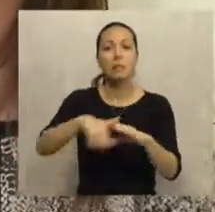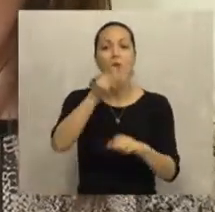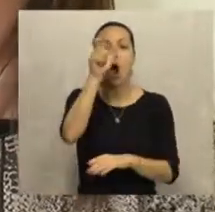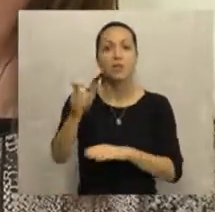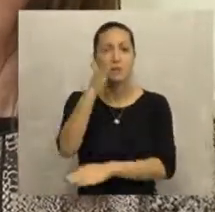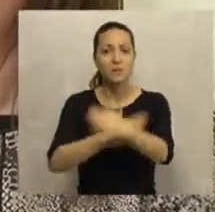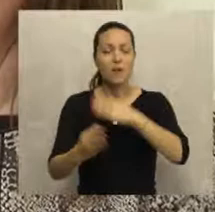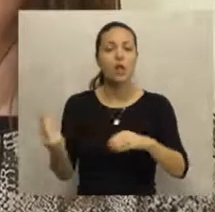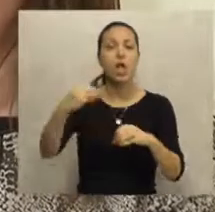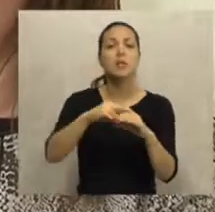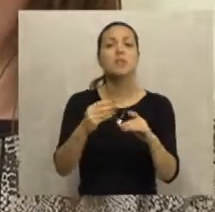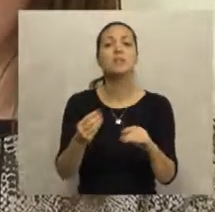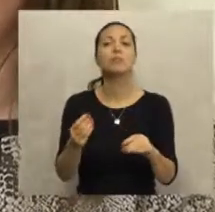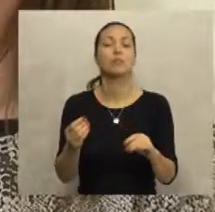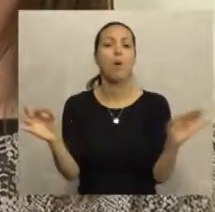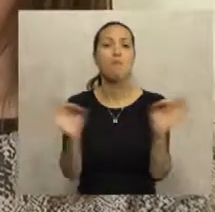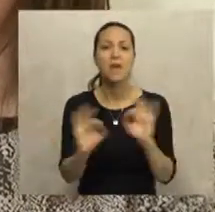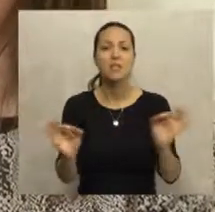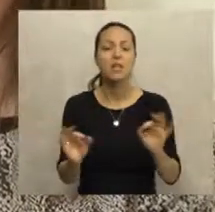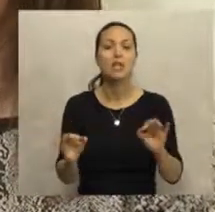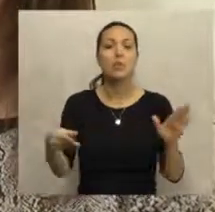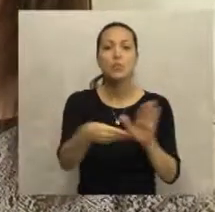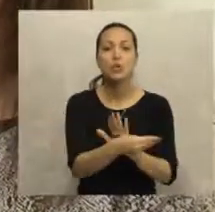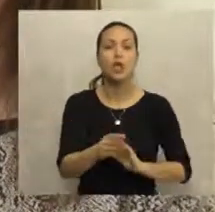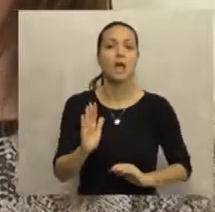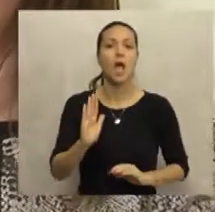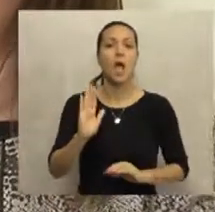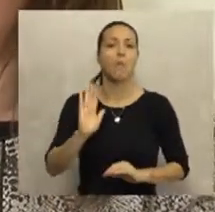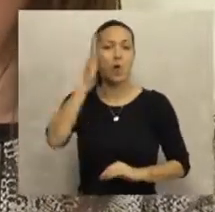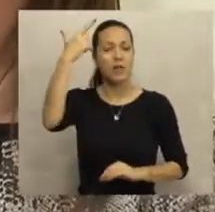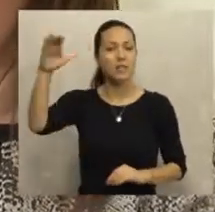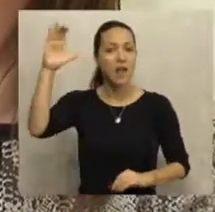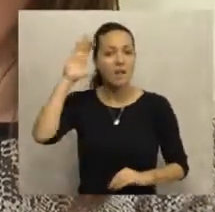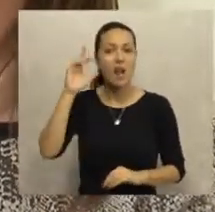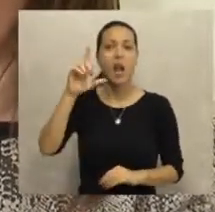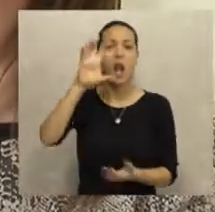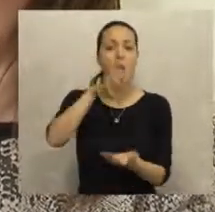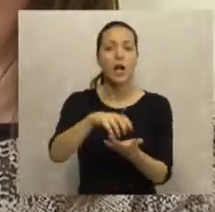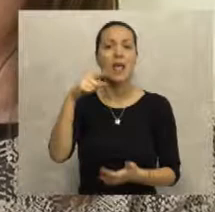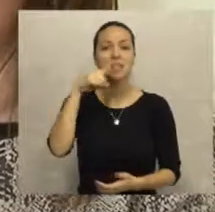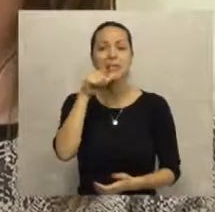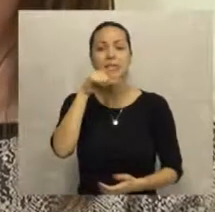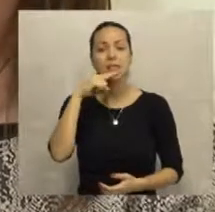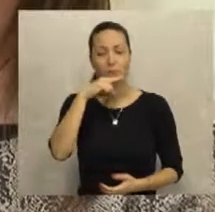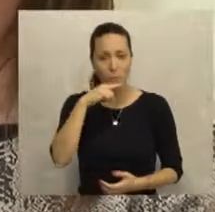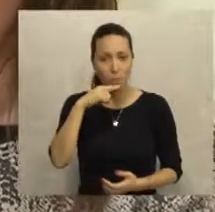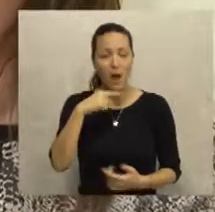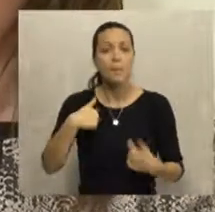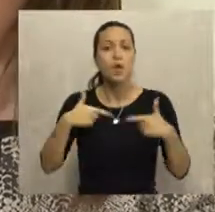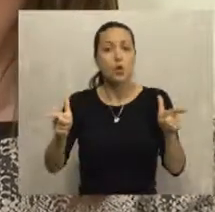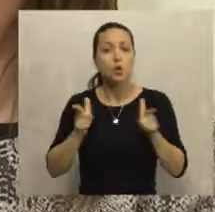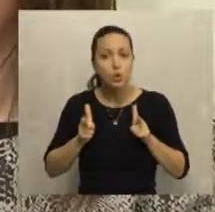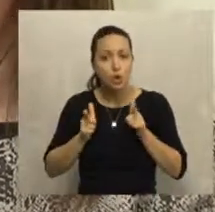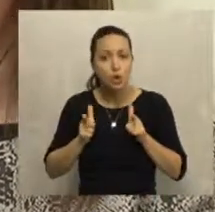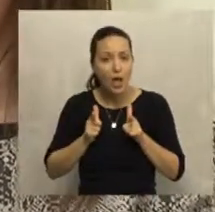sa invaliditetom. Dodatna sredstva su obezbeđene iz budžeta pokrinske vlade, jedinica lokalnih samouprava, tako da sredstava ima